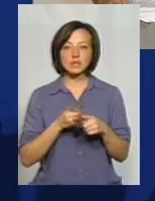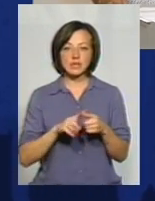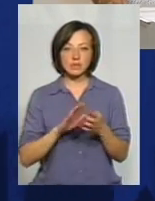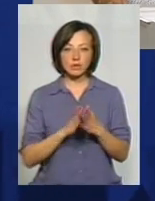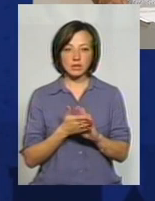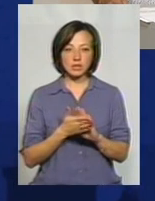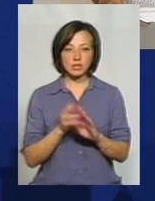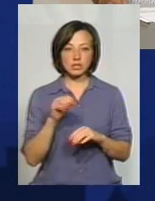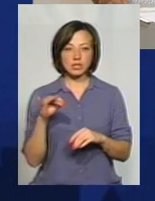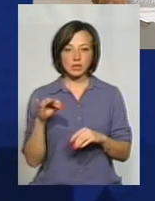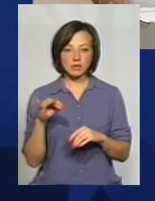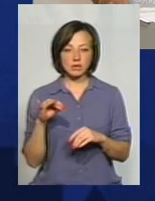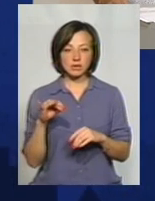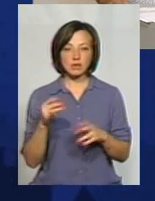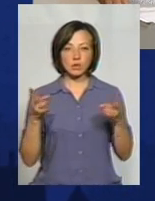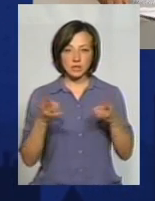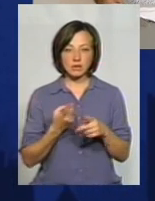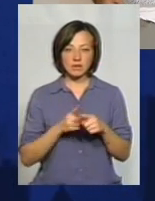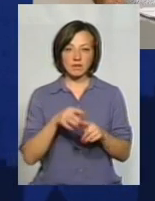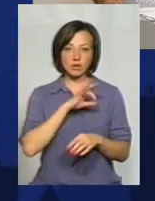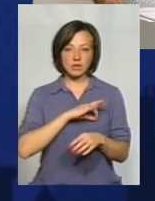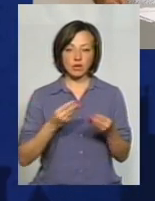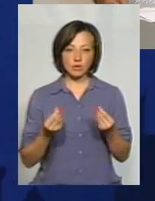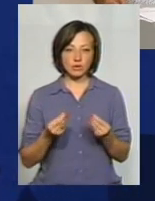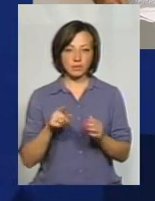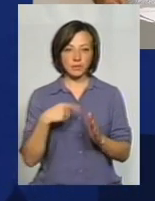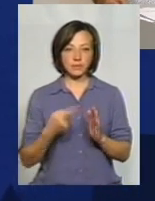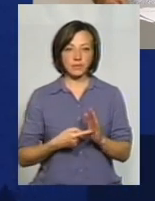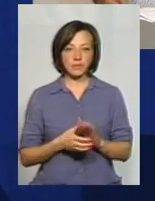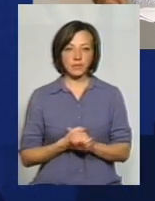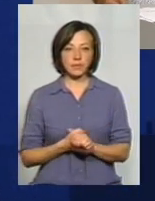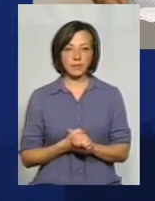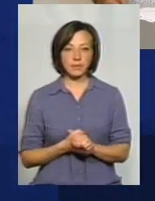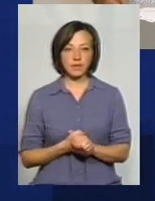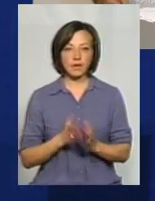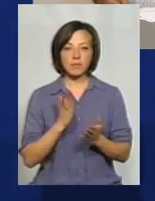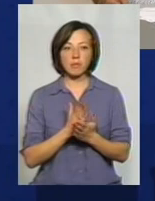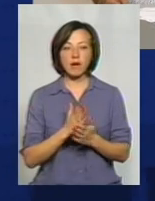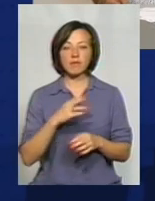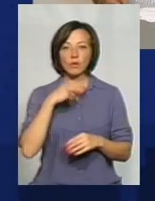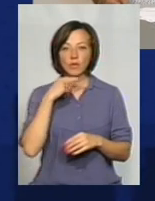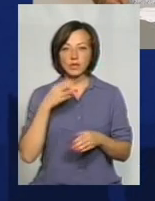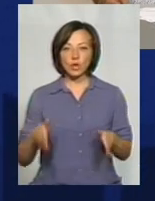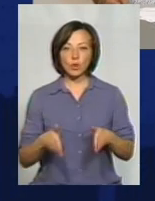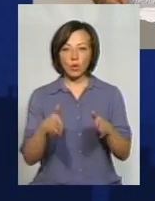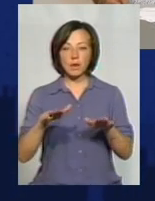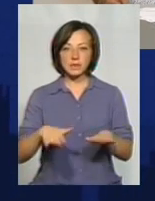ситуація, і чи доцільно було це використання коштів? Микола Дядчук, він мав на мазі дороги місцевого значення.